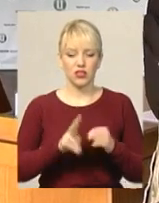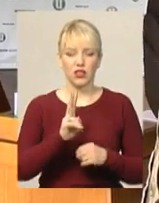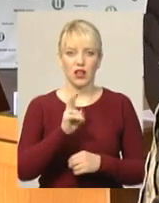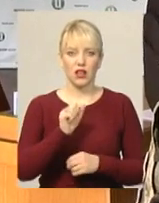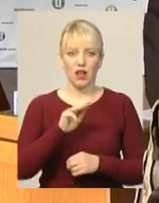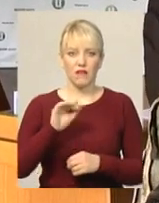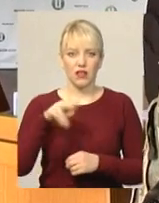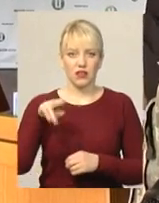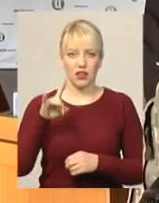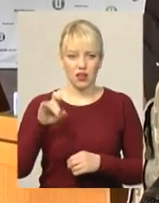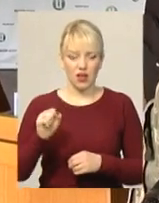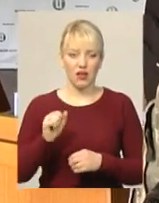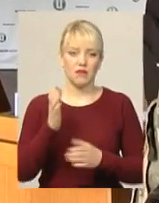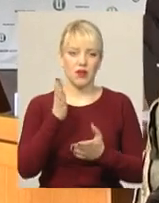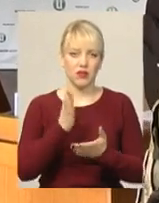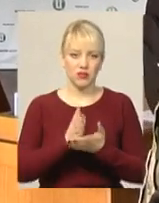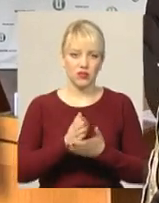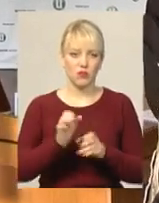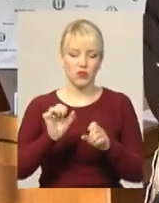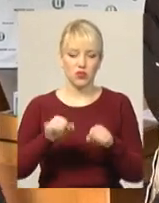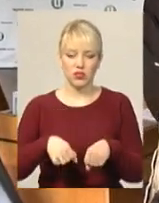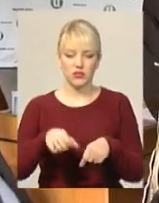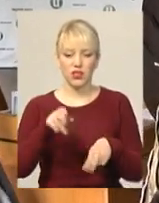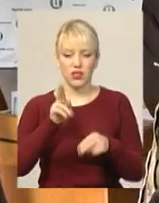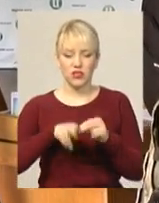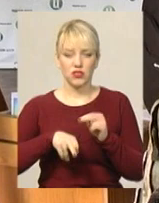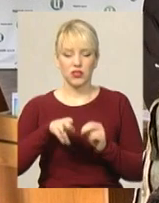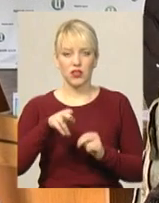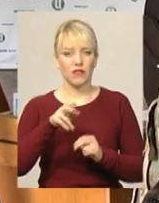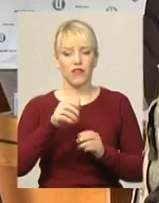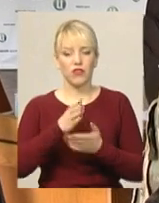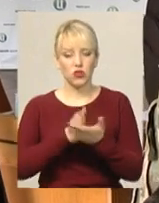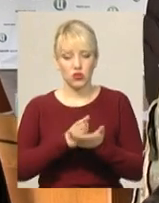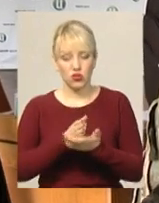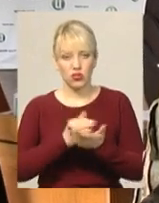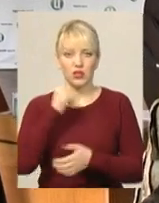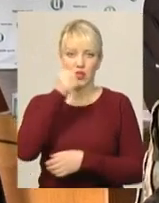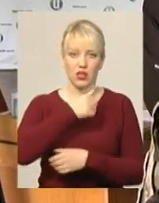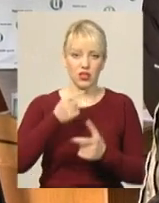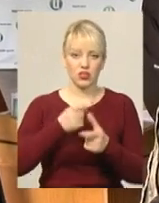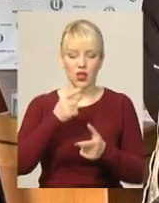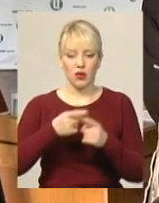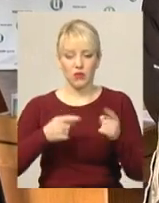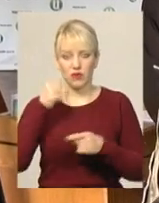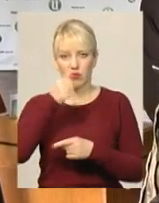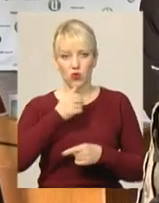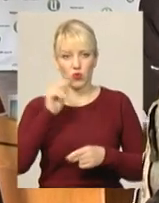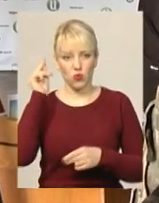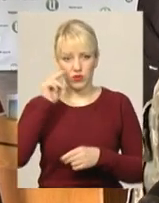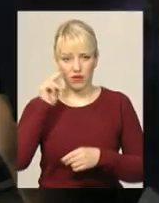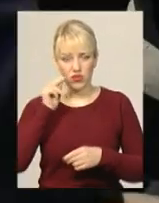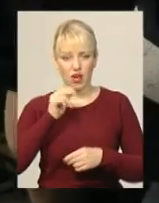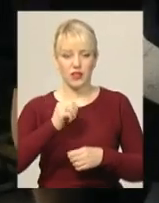будуть мати можливість відслужити рік чи півроку в навчальних частинах чи в бойових